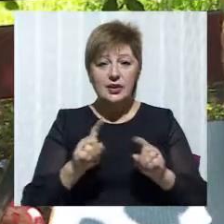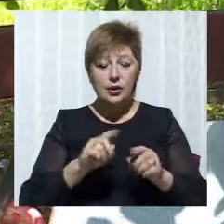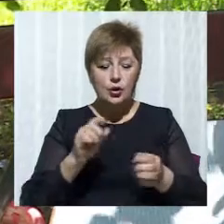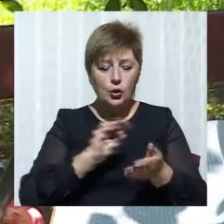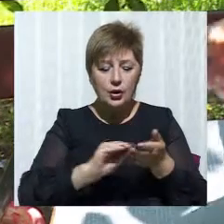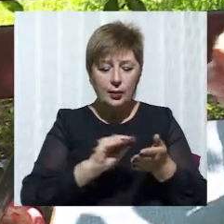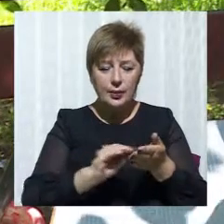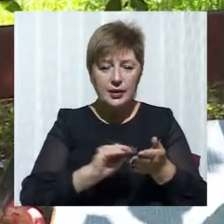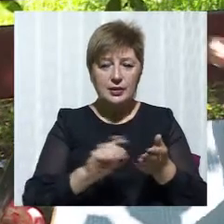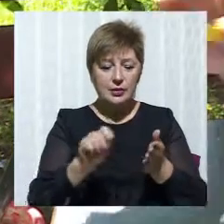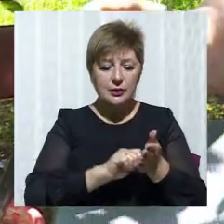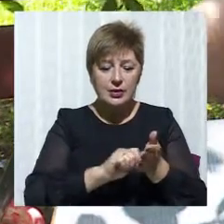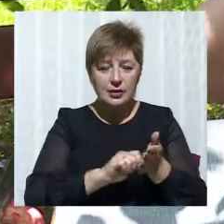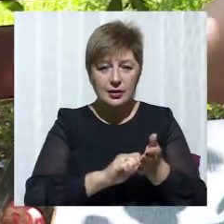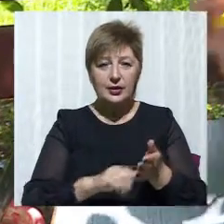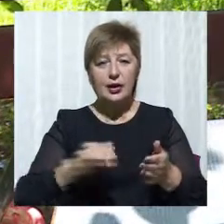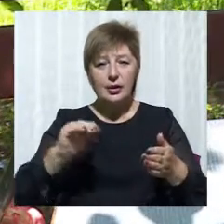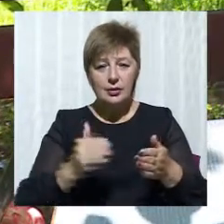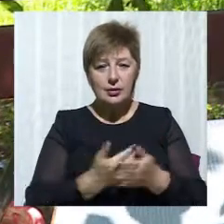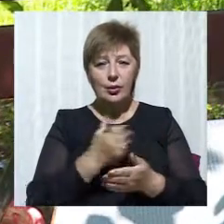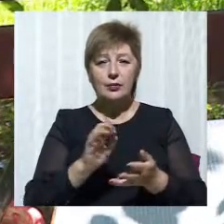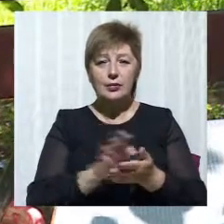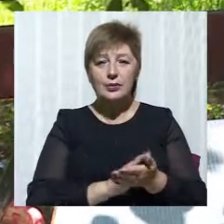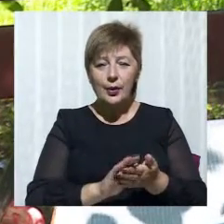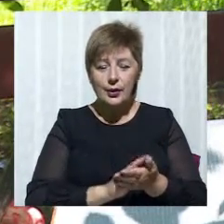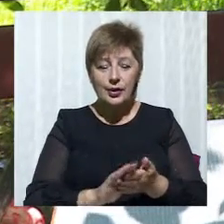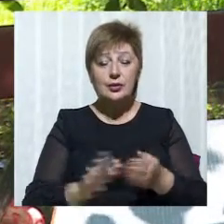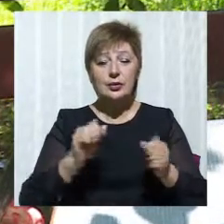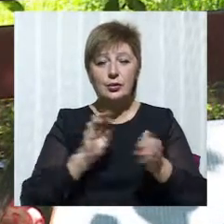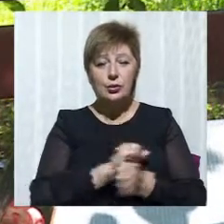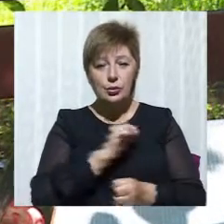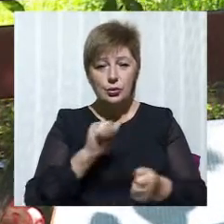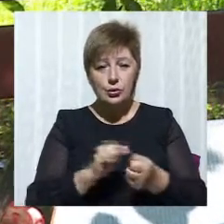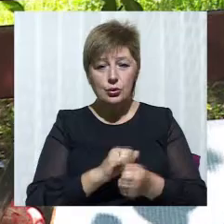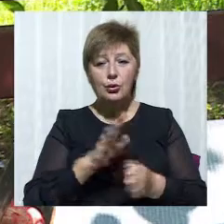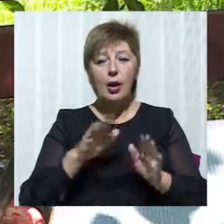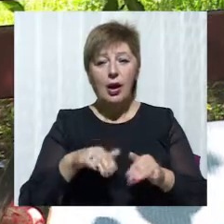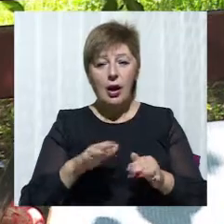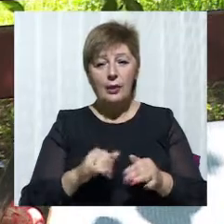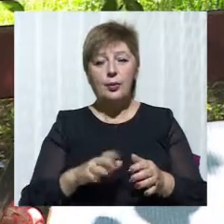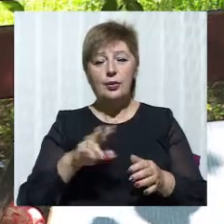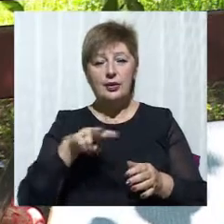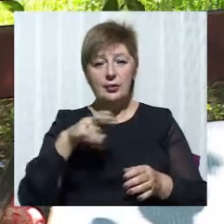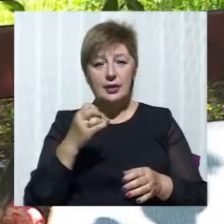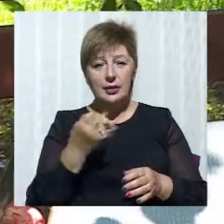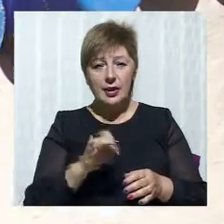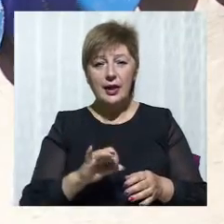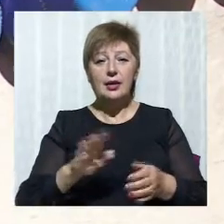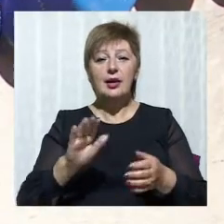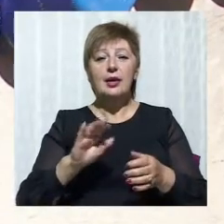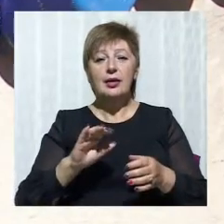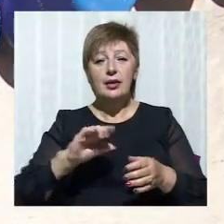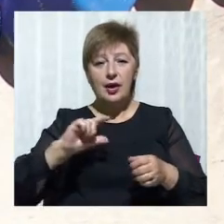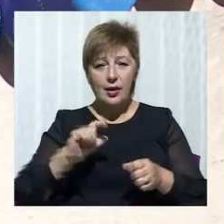цій кришиці, здираю. Потім знову сполощую, сушу. Коли висихаю, розведжу клей і працюю вже з клеєм. І знову на сонечко.